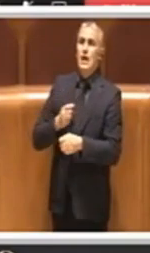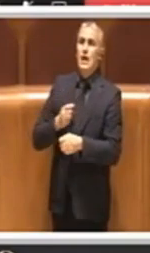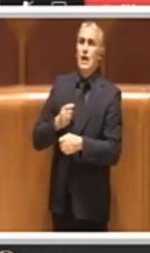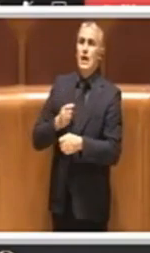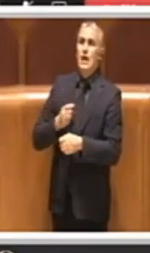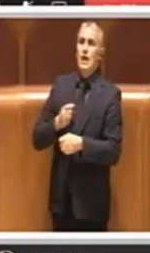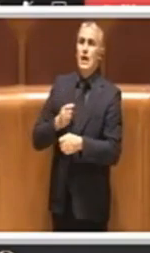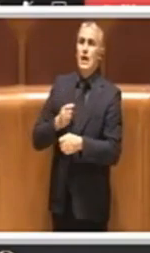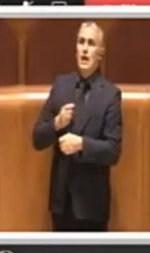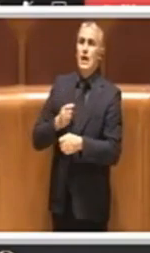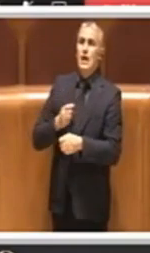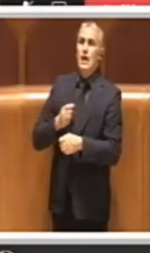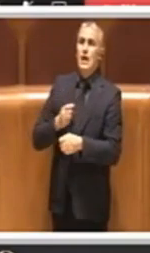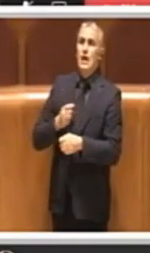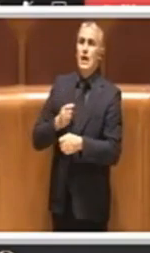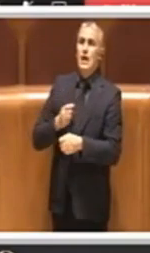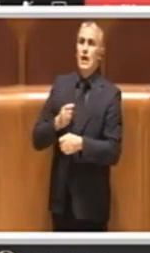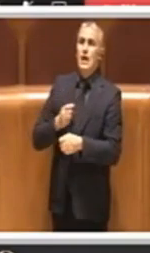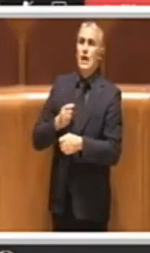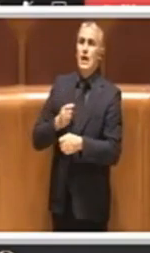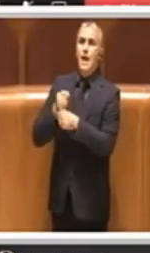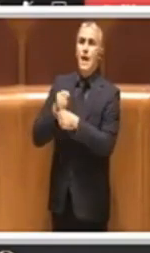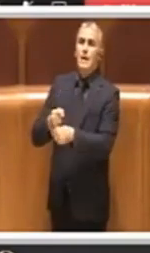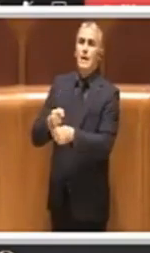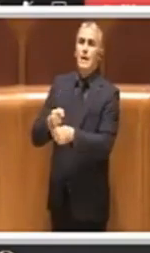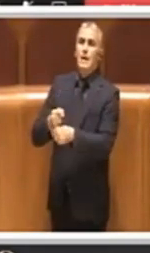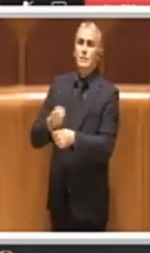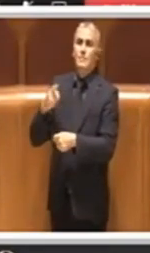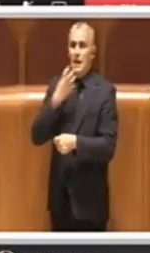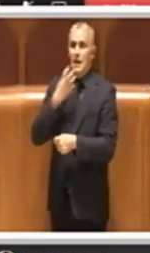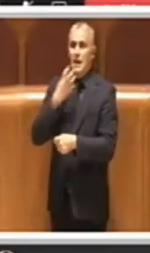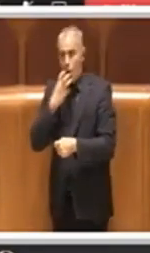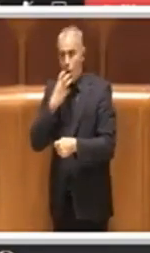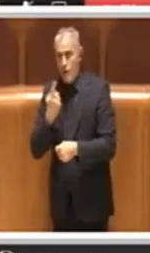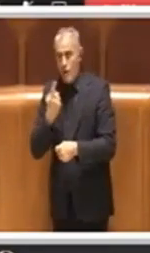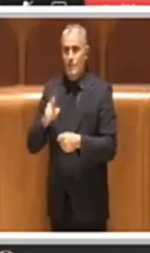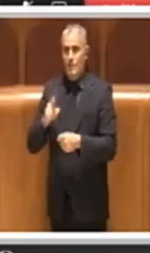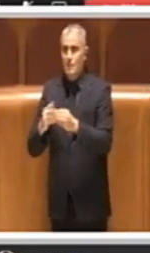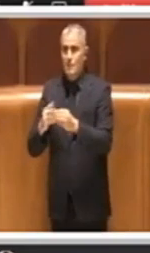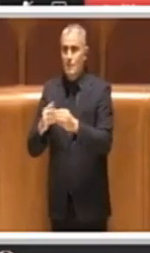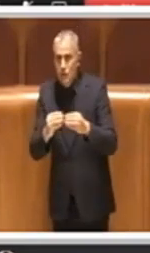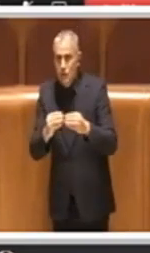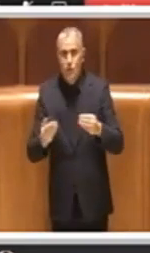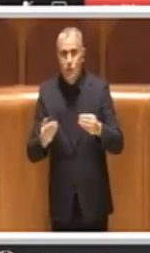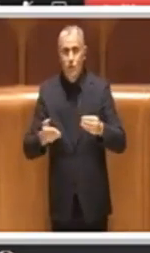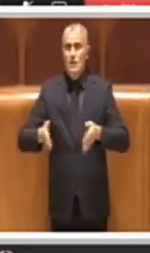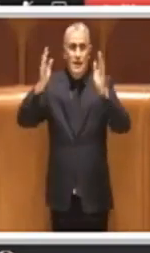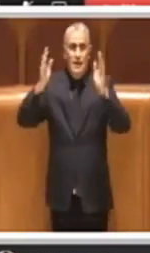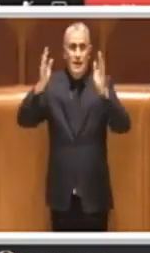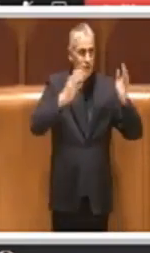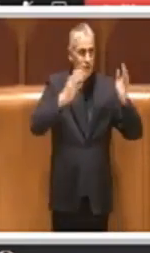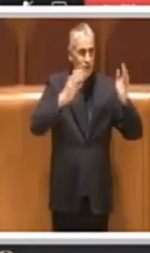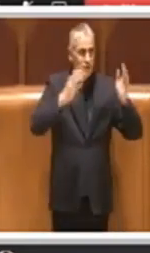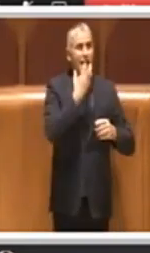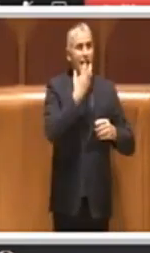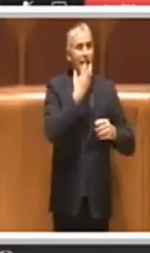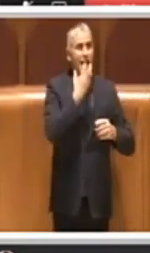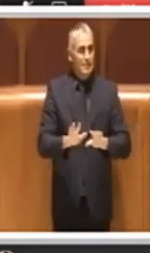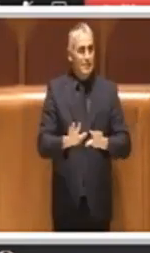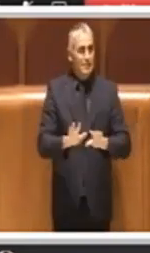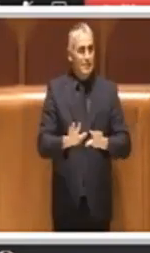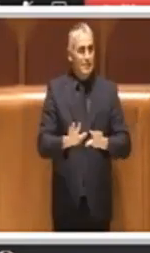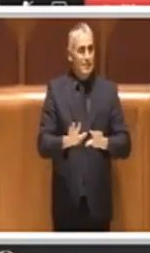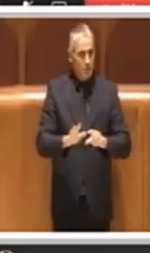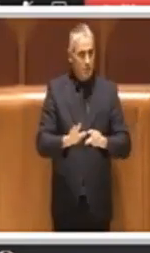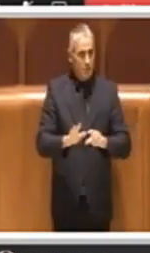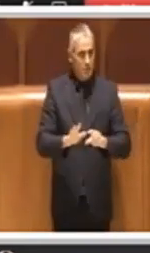appalti per la manutenzione e la gestione degli stessi impianti di riscaldamento a servizio legale di